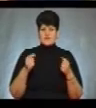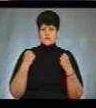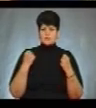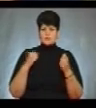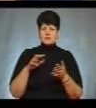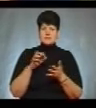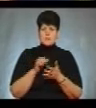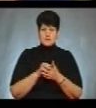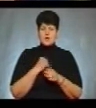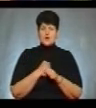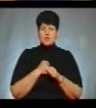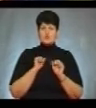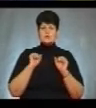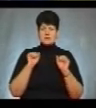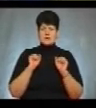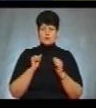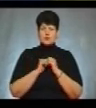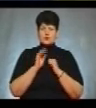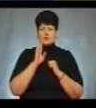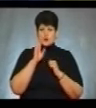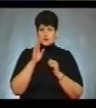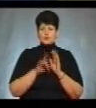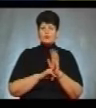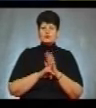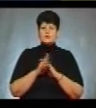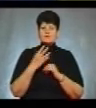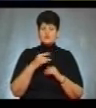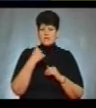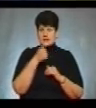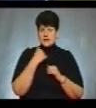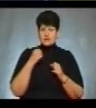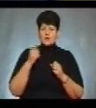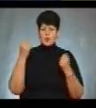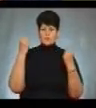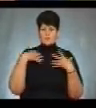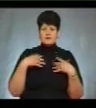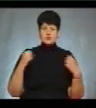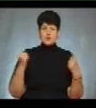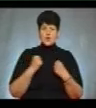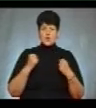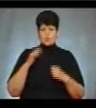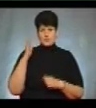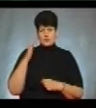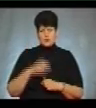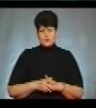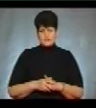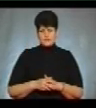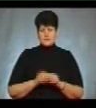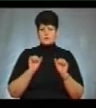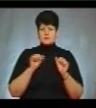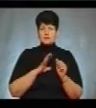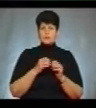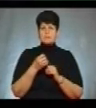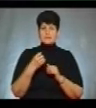займаюся і роблю зарядку кожного ранку. Почала вже рік і обливаюся холодною водою. Розминка тривала 15